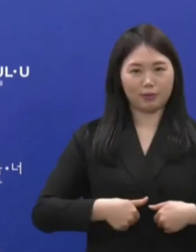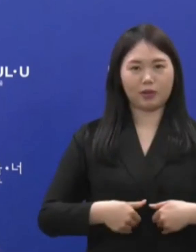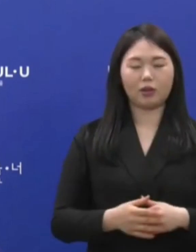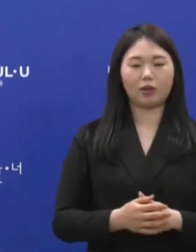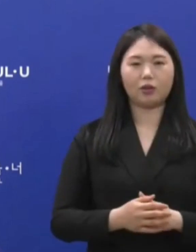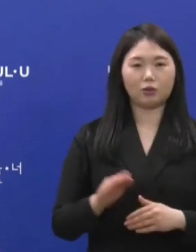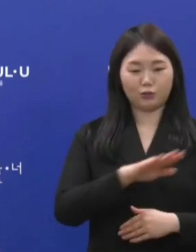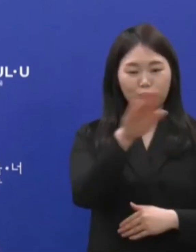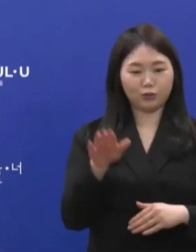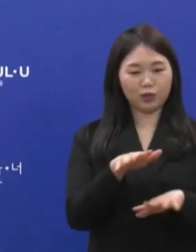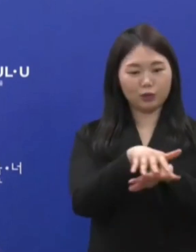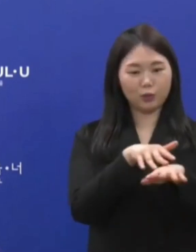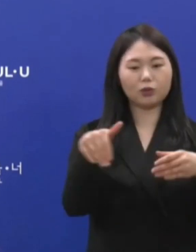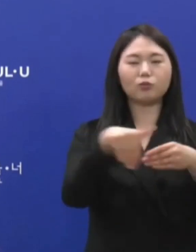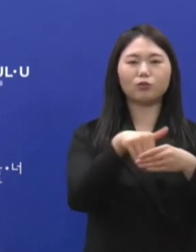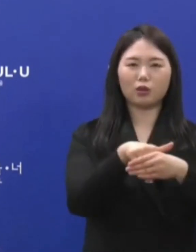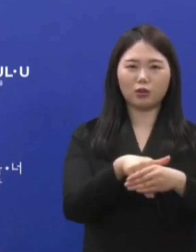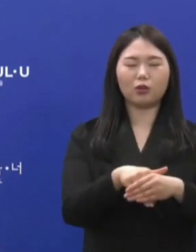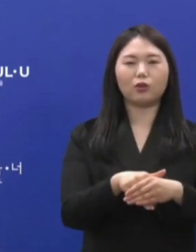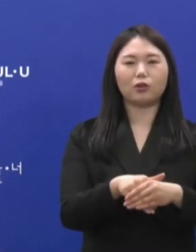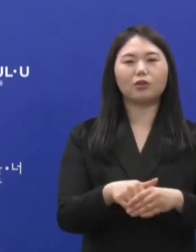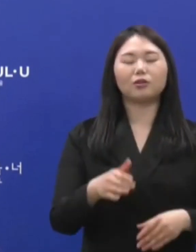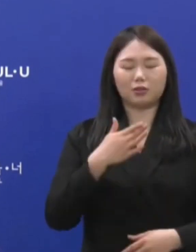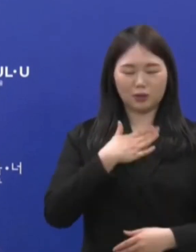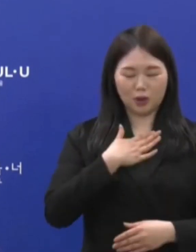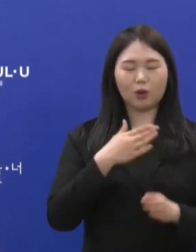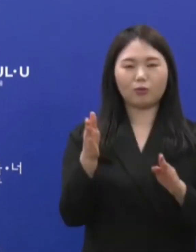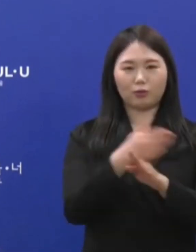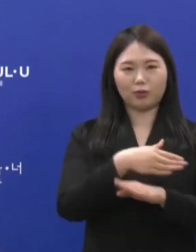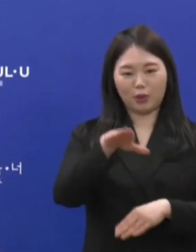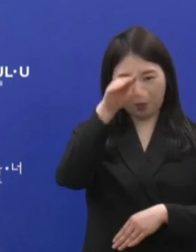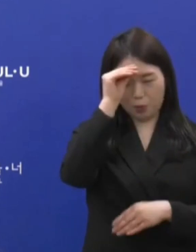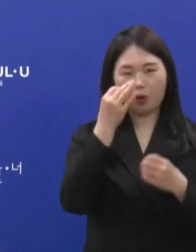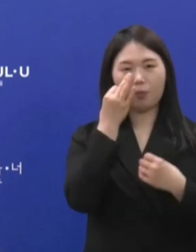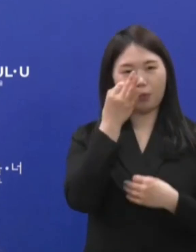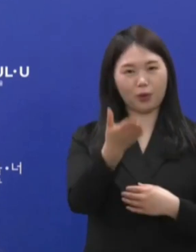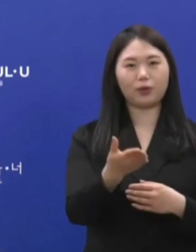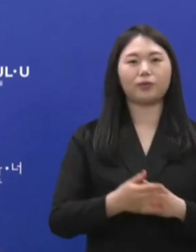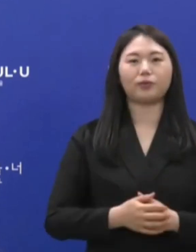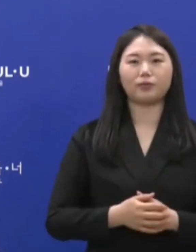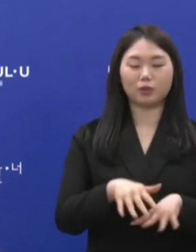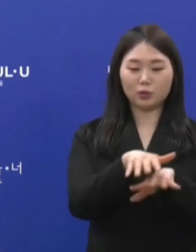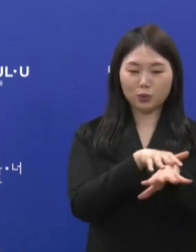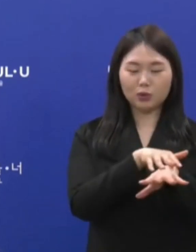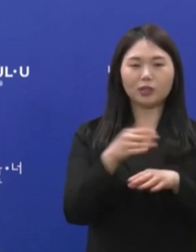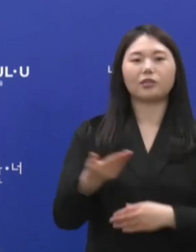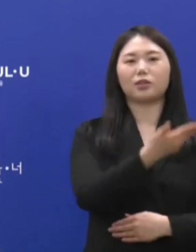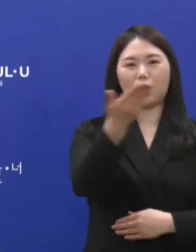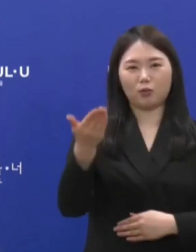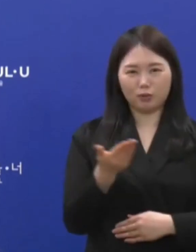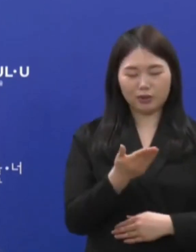스스로가 만드는 것입니다. 저부터 솔선수범하겠습니다. 모든 조직구성원 여러분의 협조를